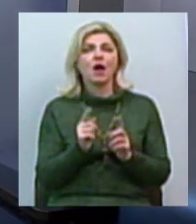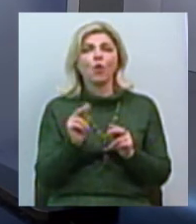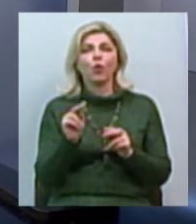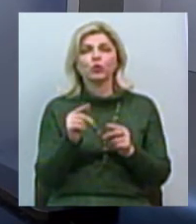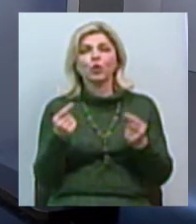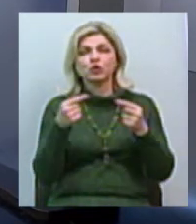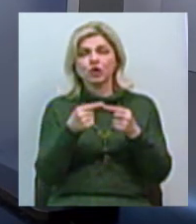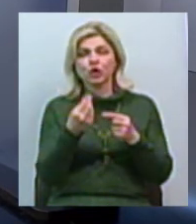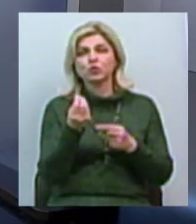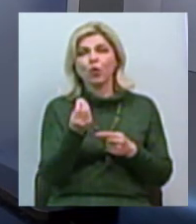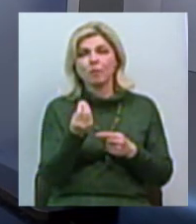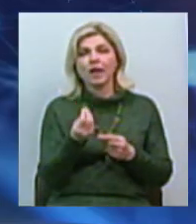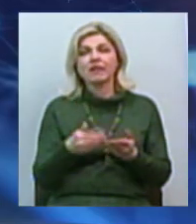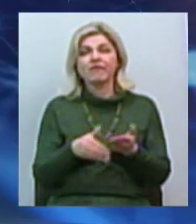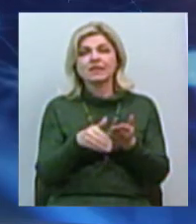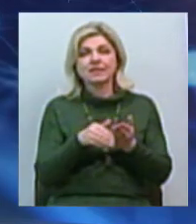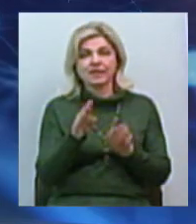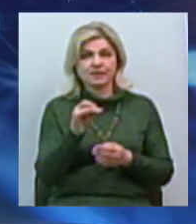інвестицій. Вдумайтесь,